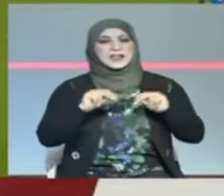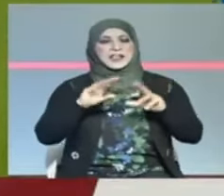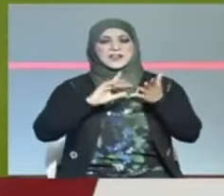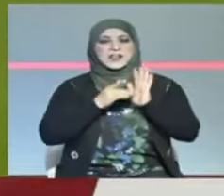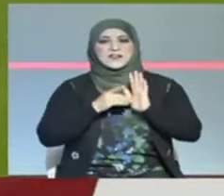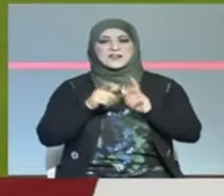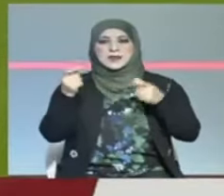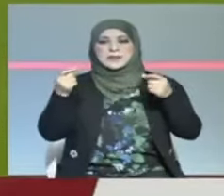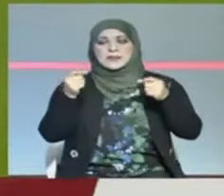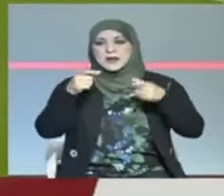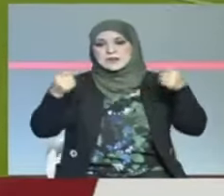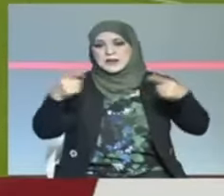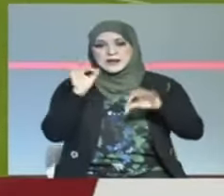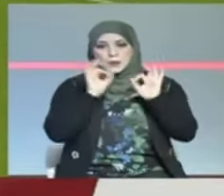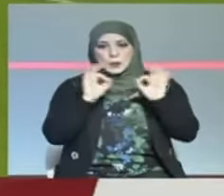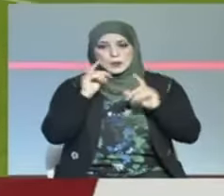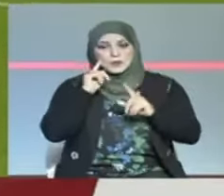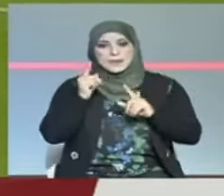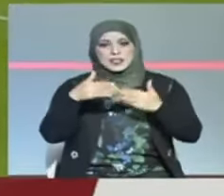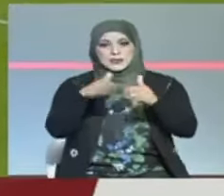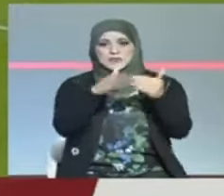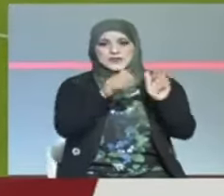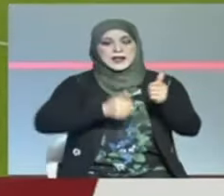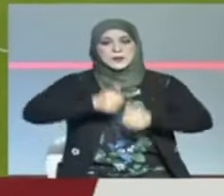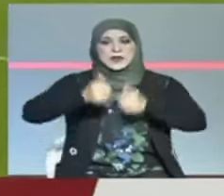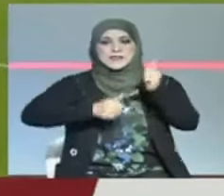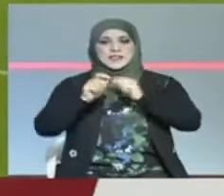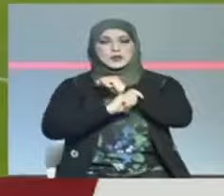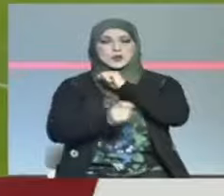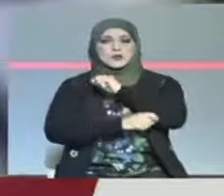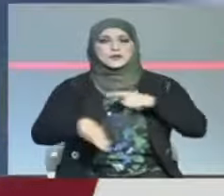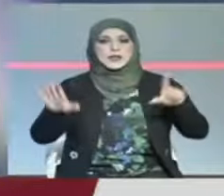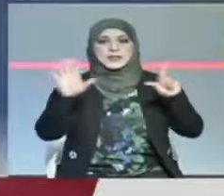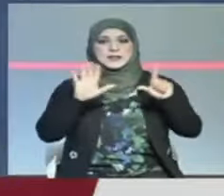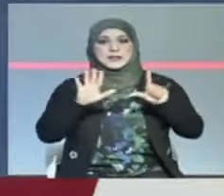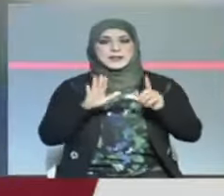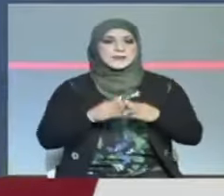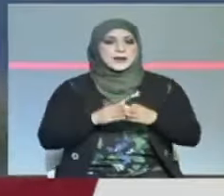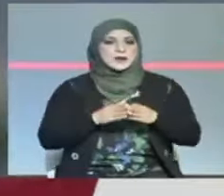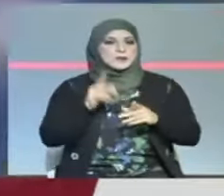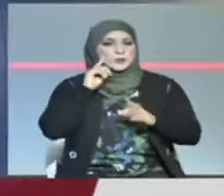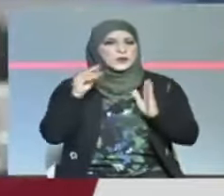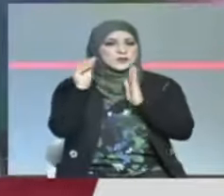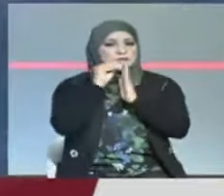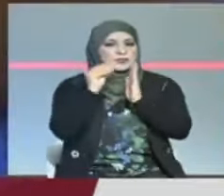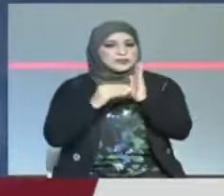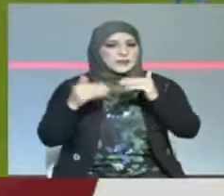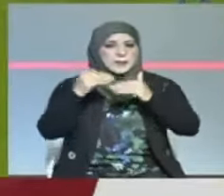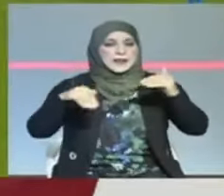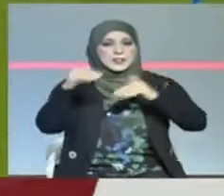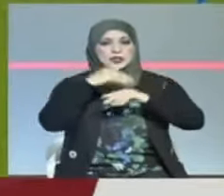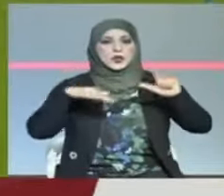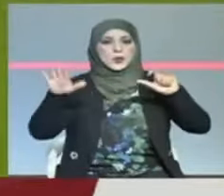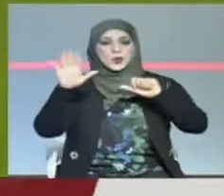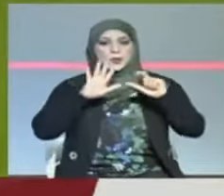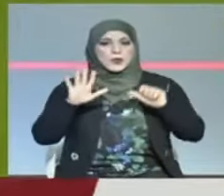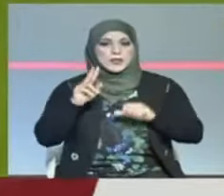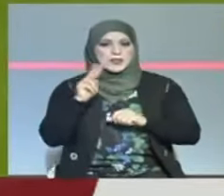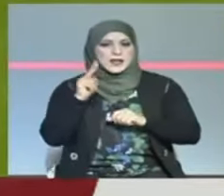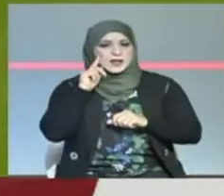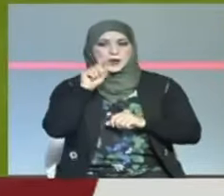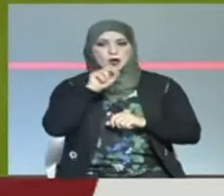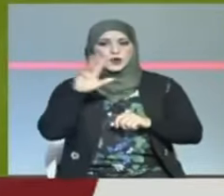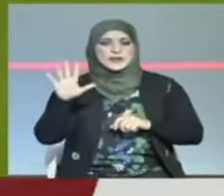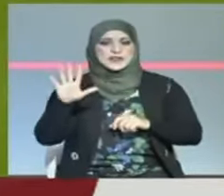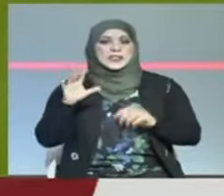ضيفه أودينيزي في افتتاح منافسات الأسبوع السابع ورفع ساسل رسيده في المركز الثاني إلى خمس عشرة نقطة